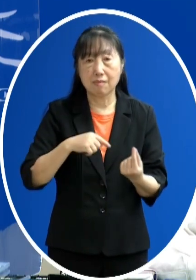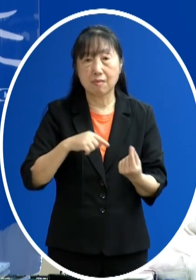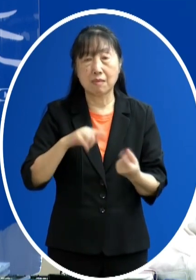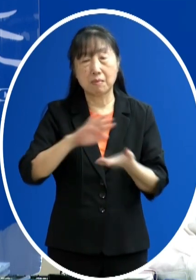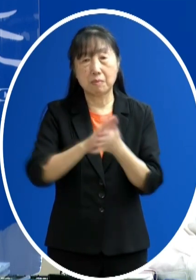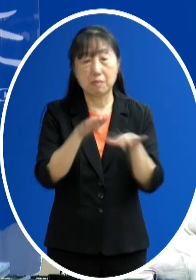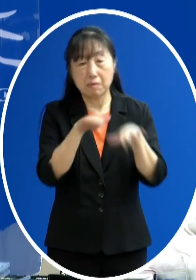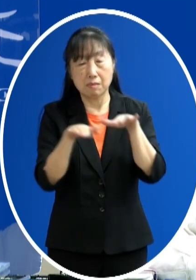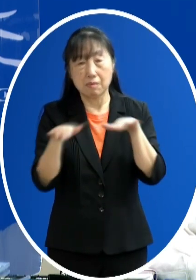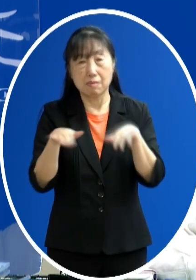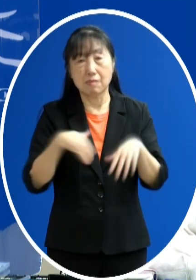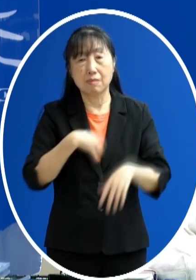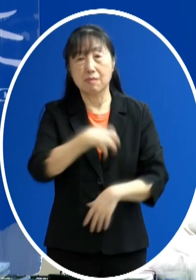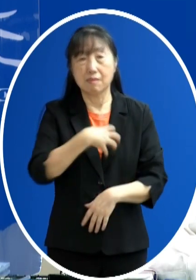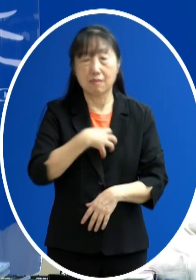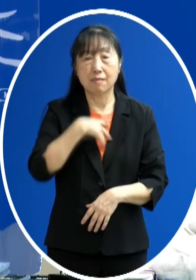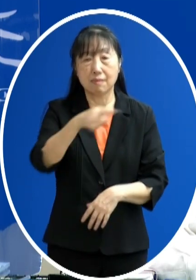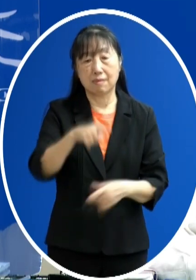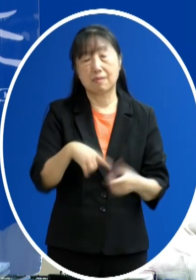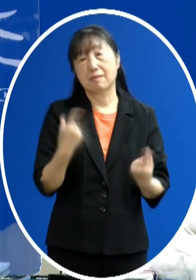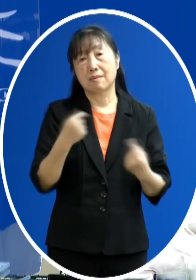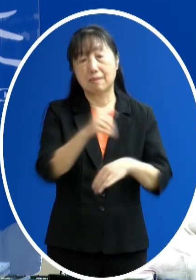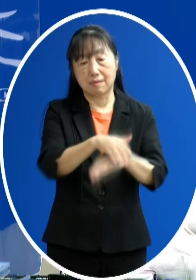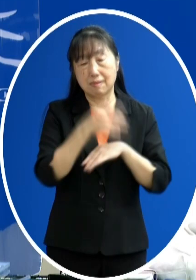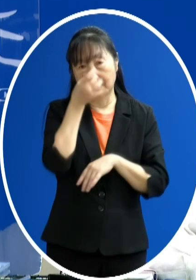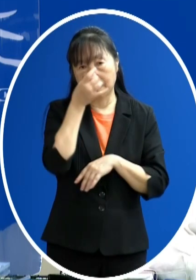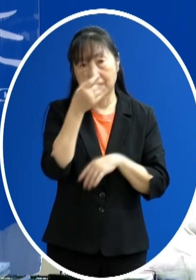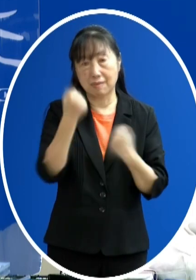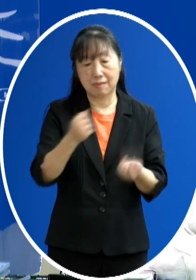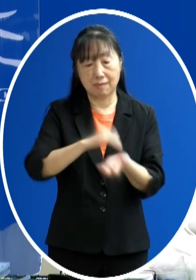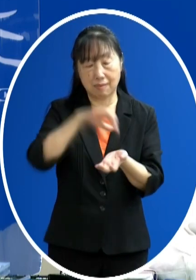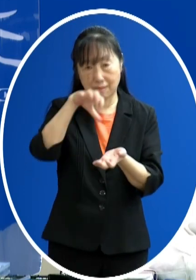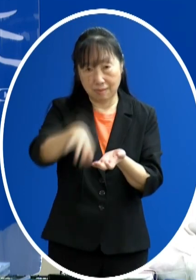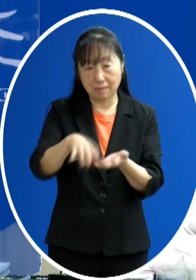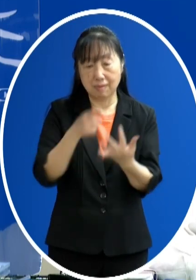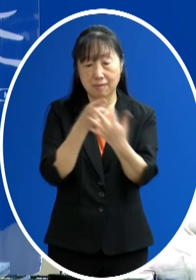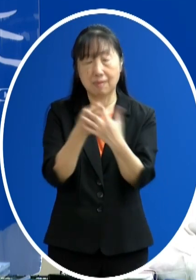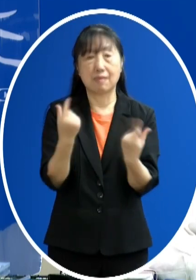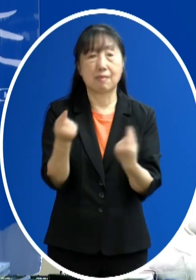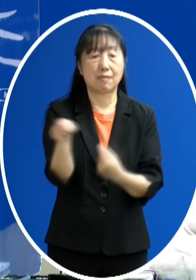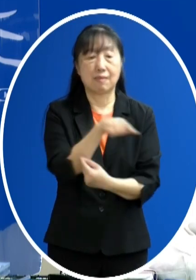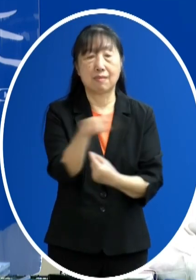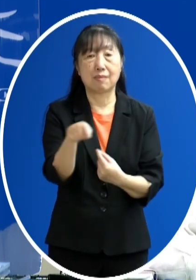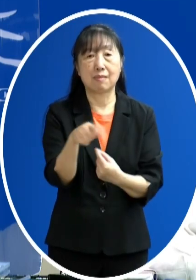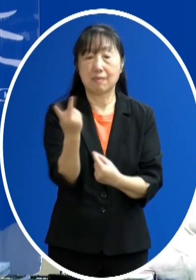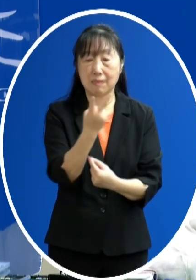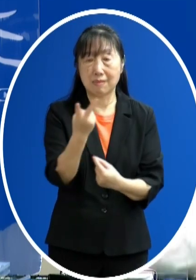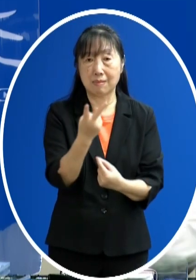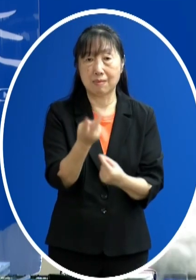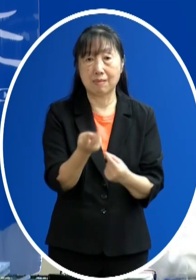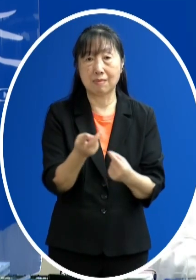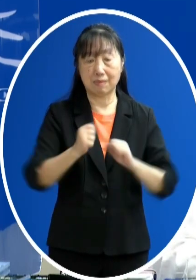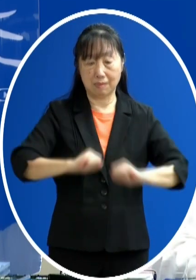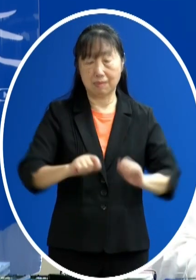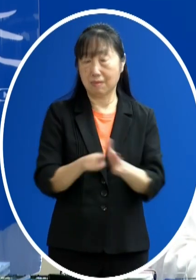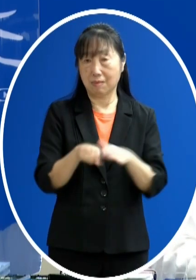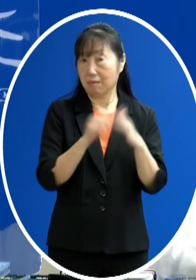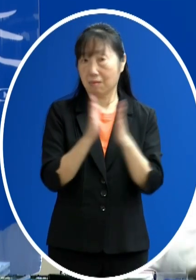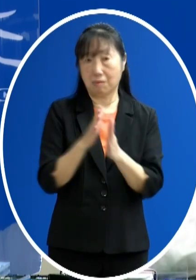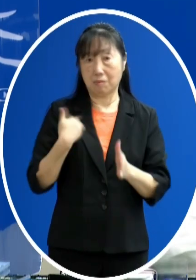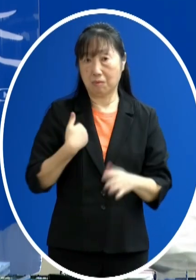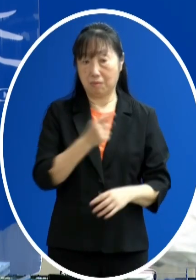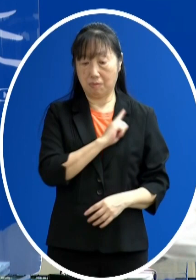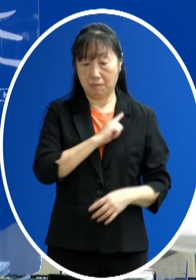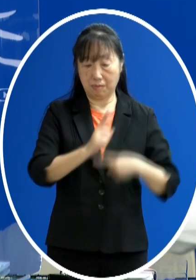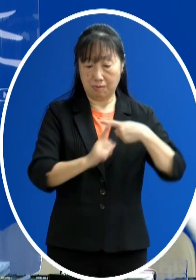不穩 所以急救 那急救無效也是在醫院裡面才採檢 所以這2位是先前都並不知道自己有感染